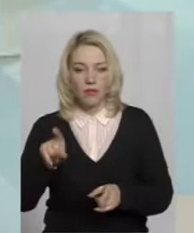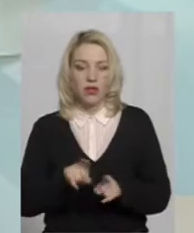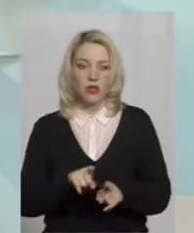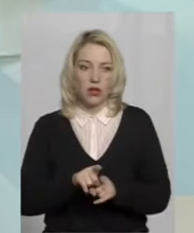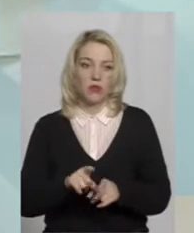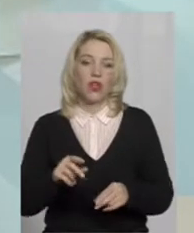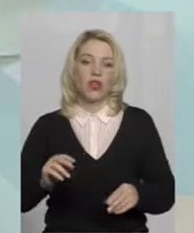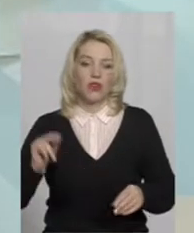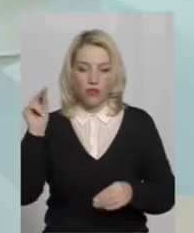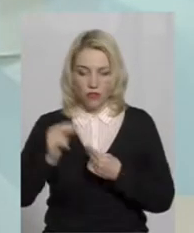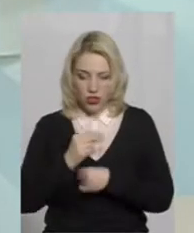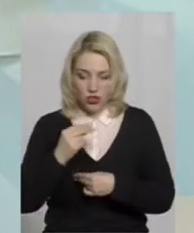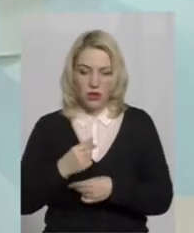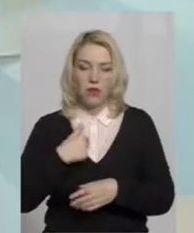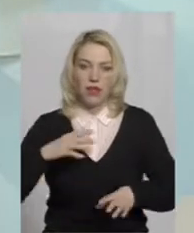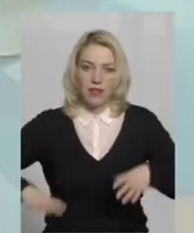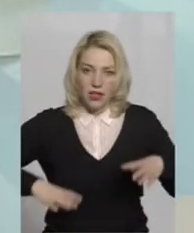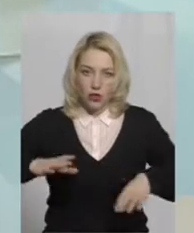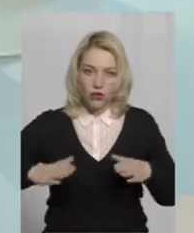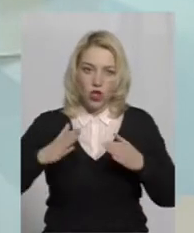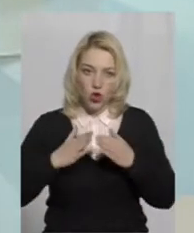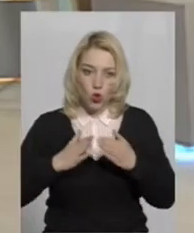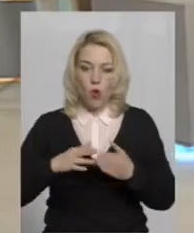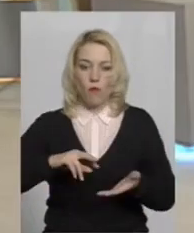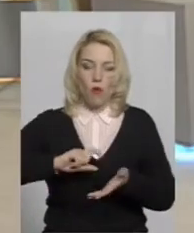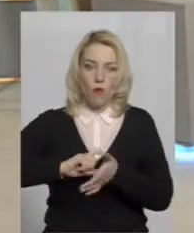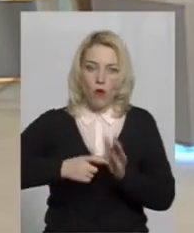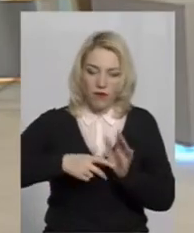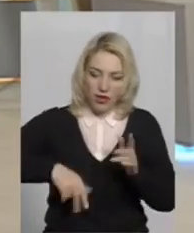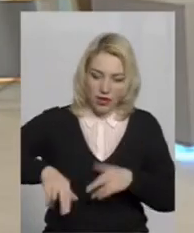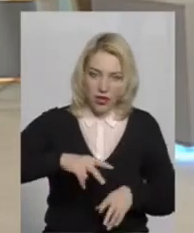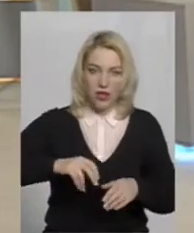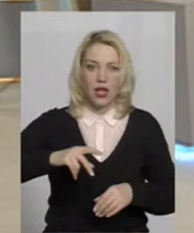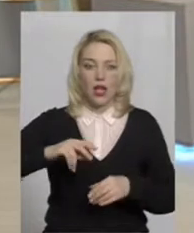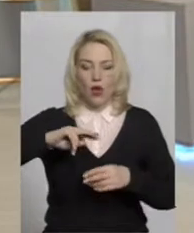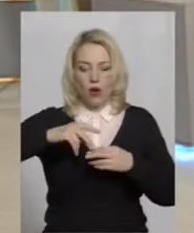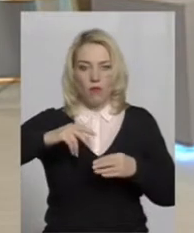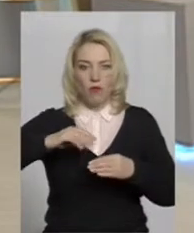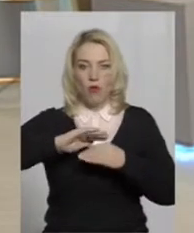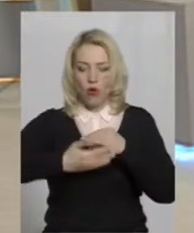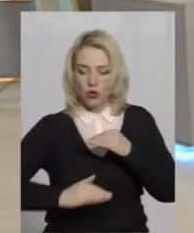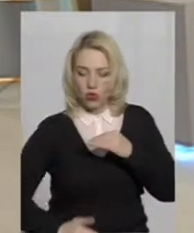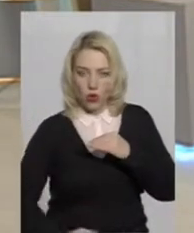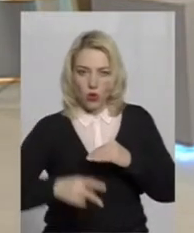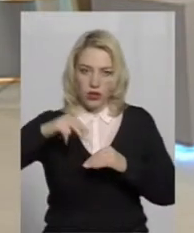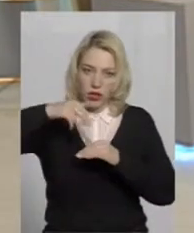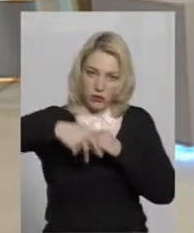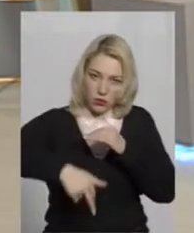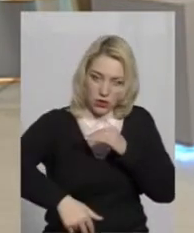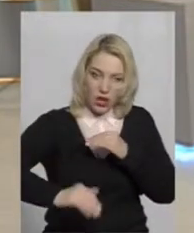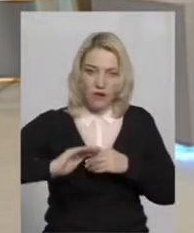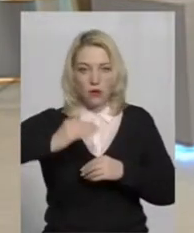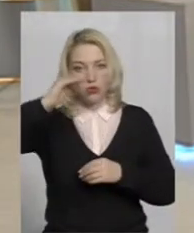тренуватися вдома, ходив по квартирі, ходив по сходах, спускався, піднімався, тренувався, ну,